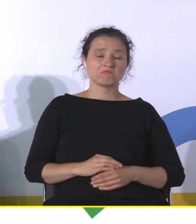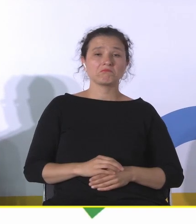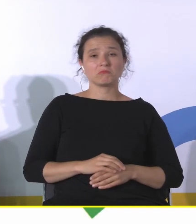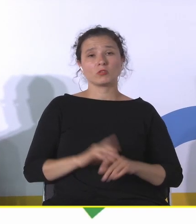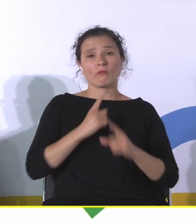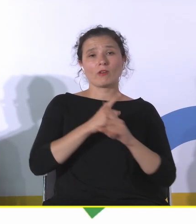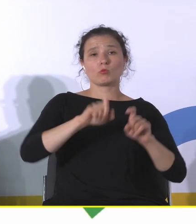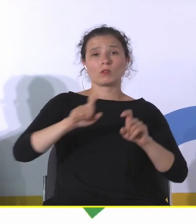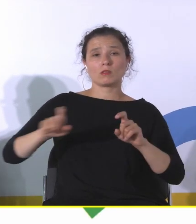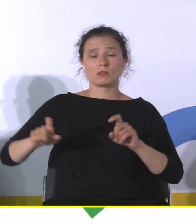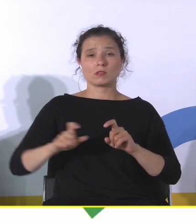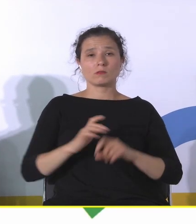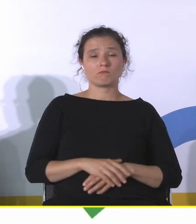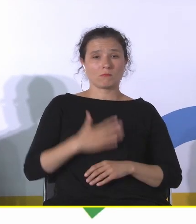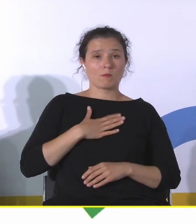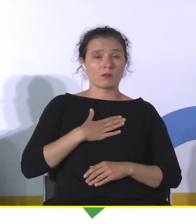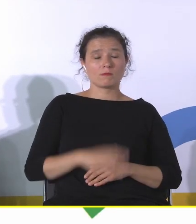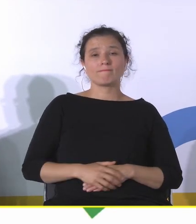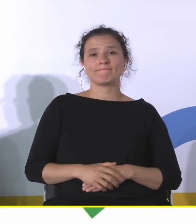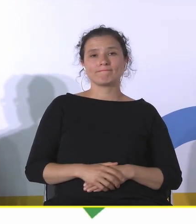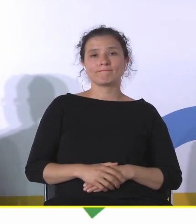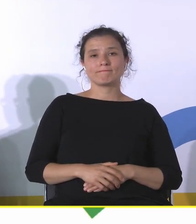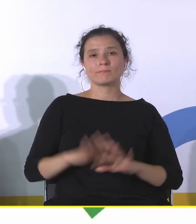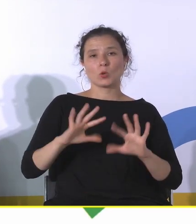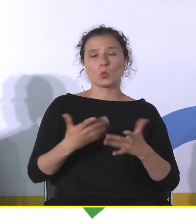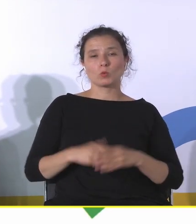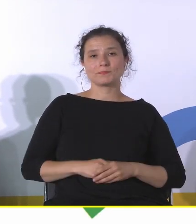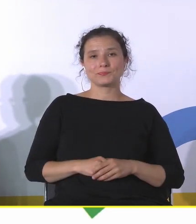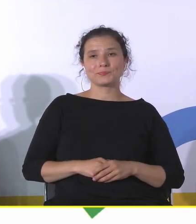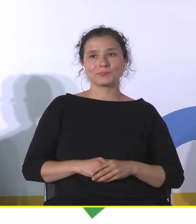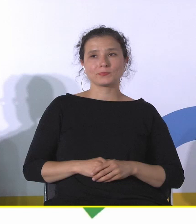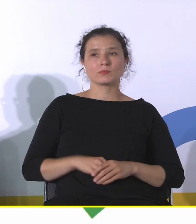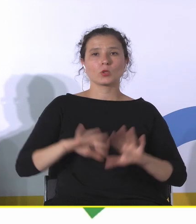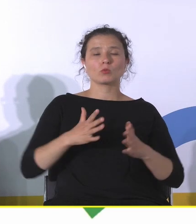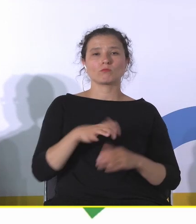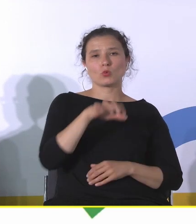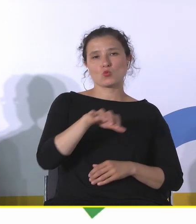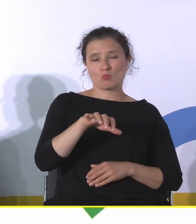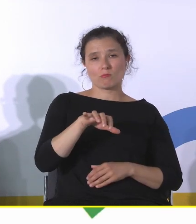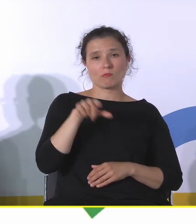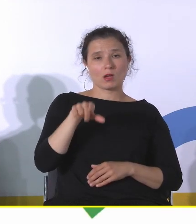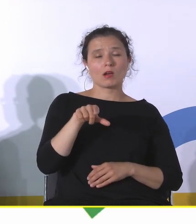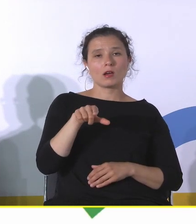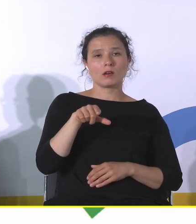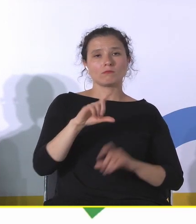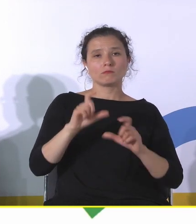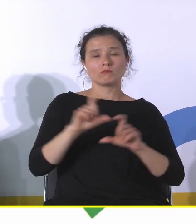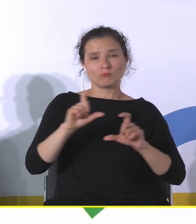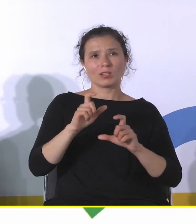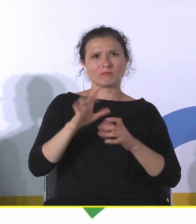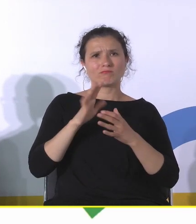ostatnio mamy, także jakby jest to trochę, można powiedzieć, sektor, który cały czas jest przyszłościowy, bym tak